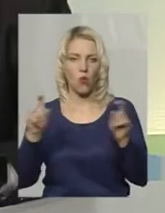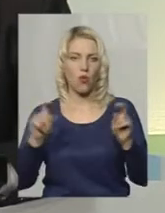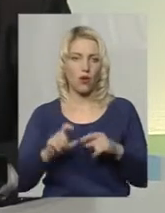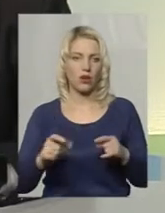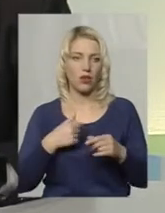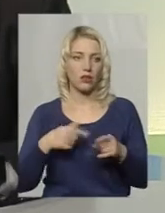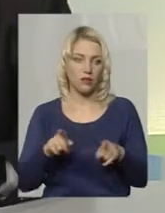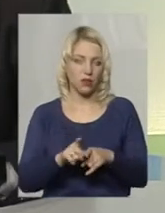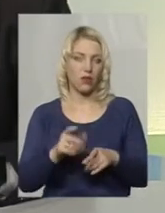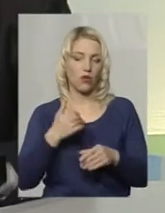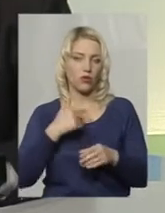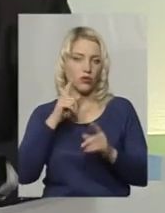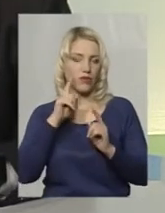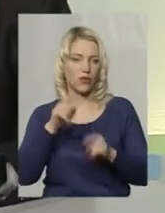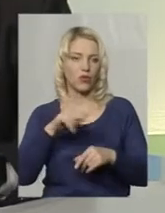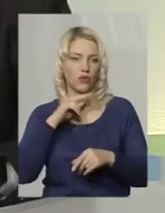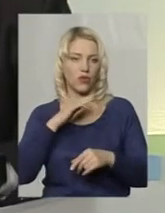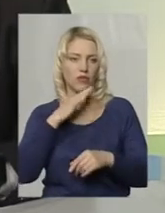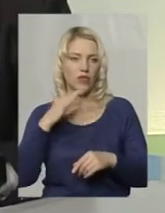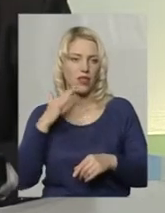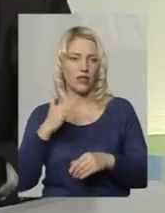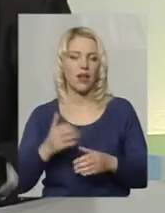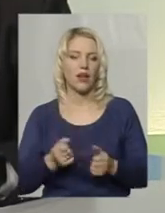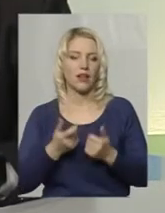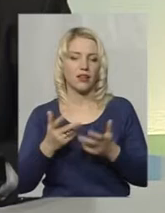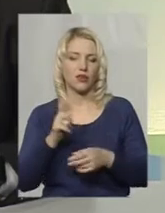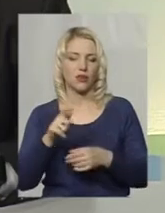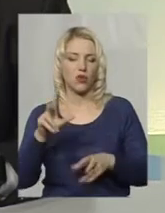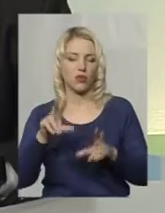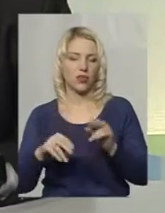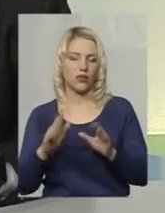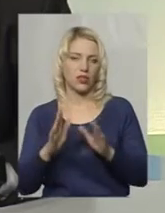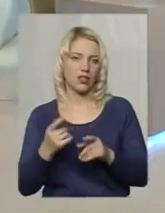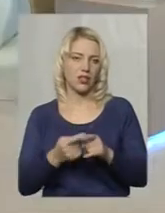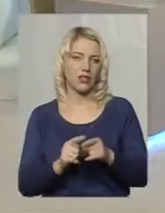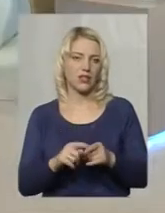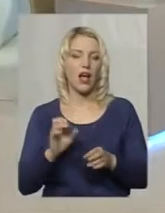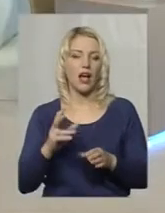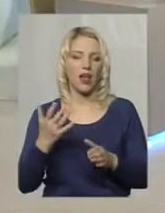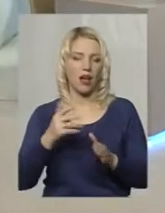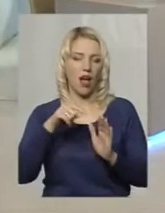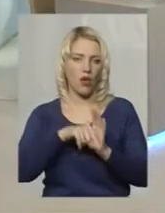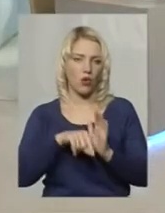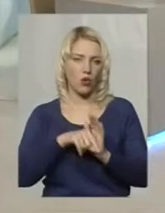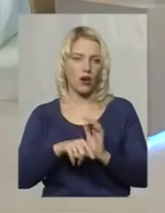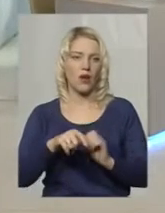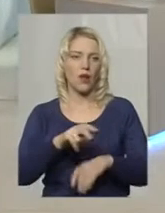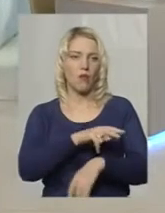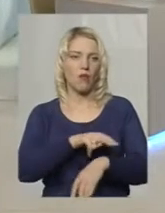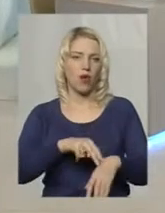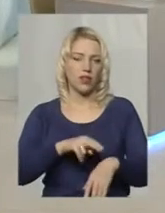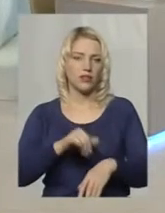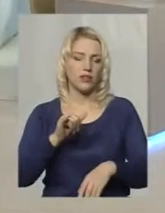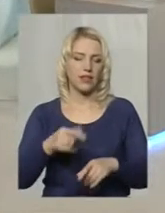хочуть приймати увагу. Досить велика кількість людей розраховує саме на це. А яка роль патрульної поліції в такій ситуації?